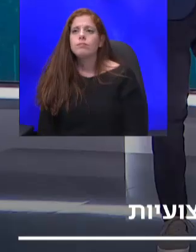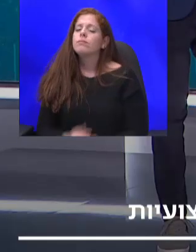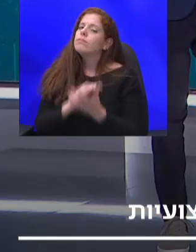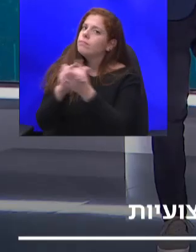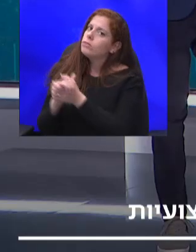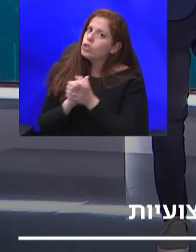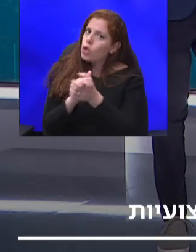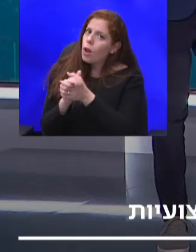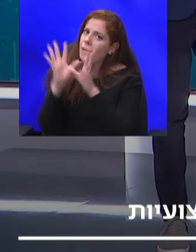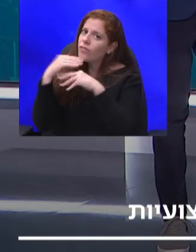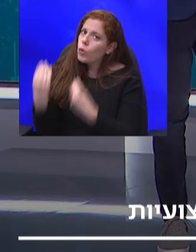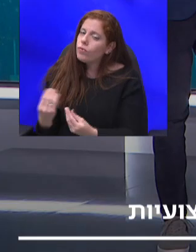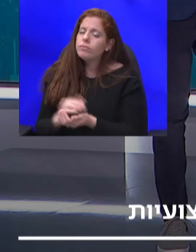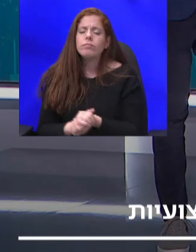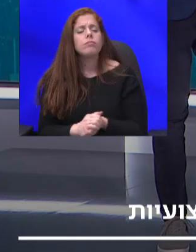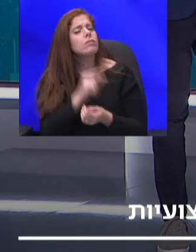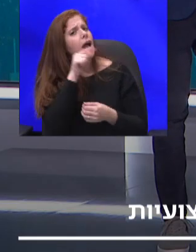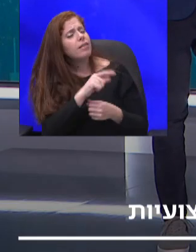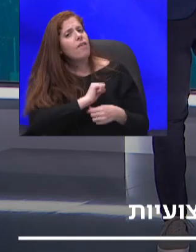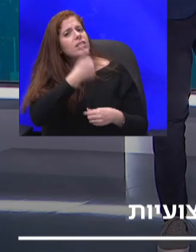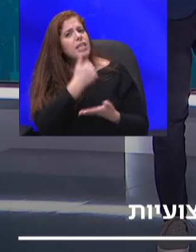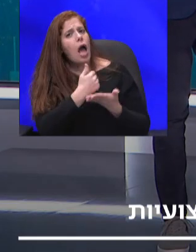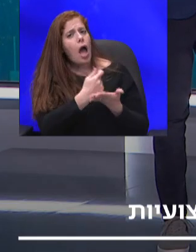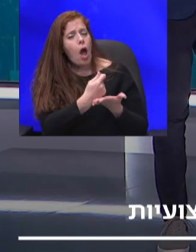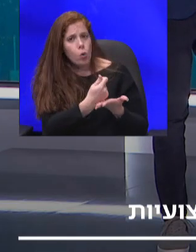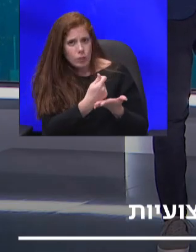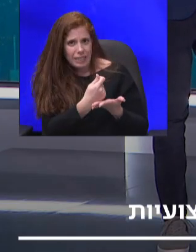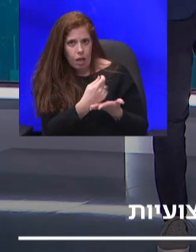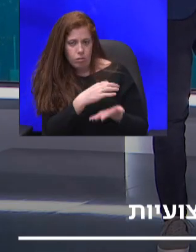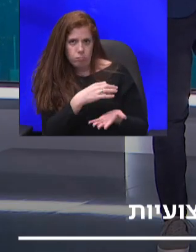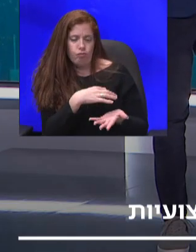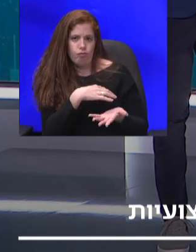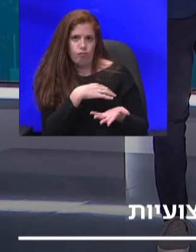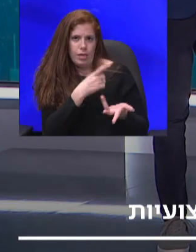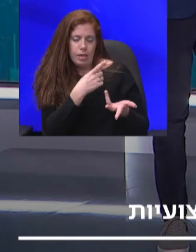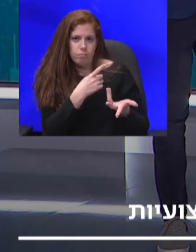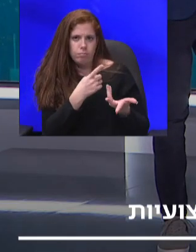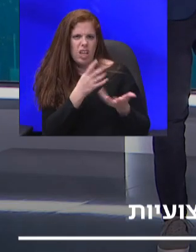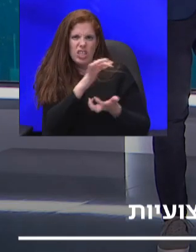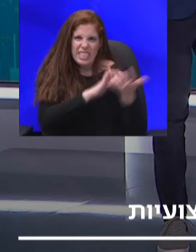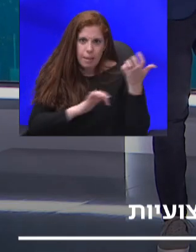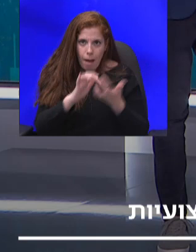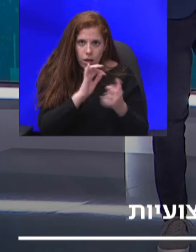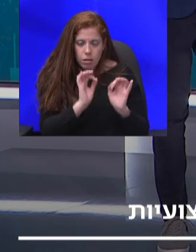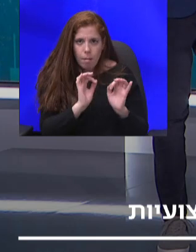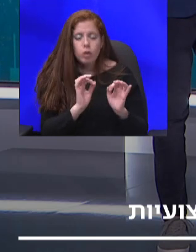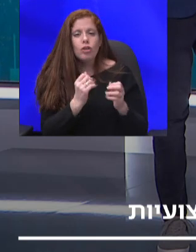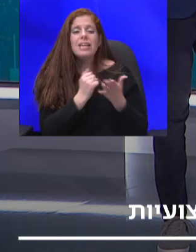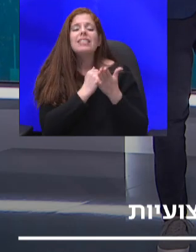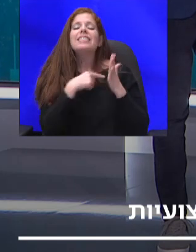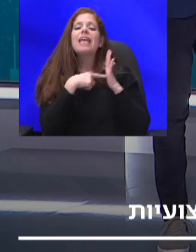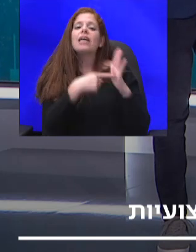אתה ושר האוצר, השקתם היום, אחרי חודשים רבים של, לא יודע מה, הסתבכתם ברגליים אחד של השני, את תוכנית הכשרות המקצועיות.